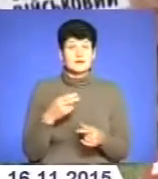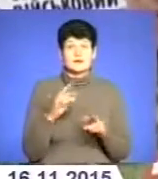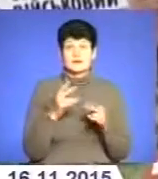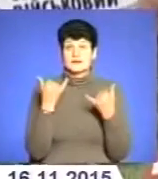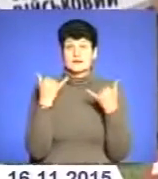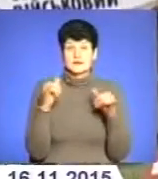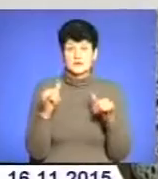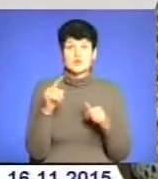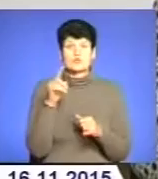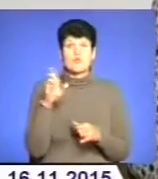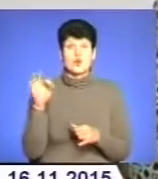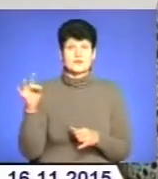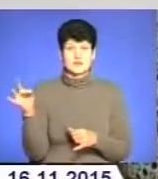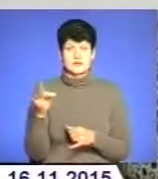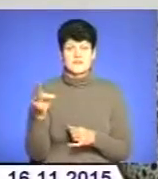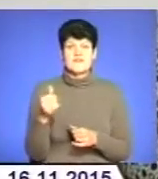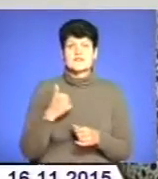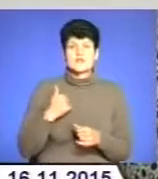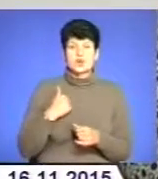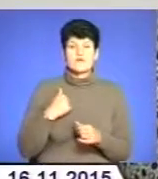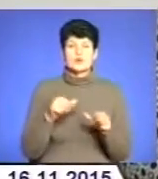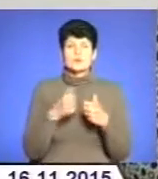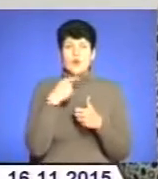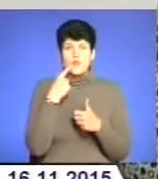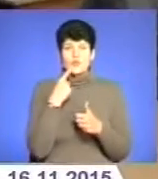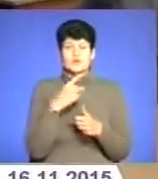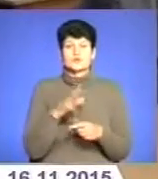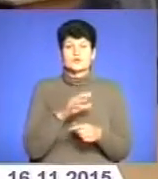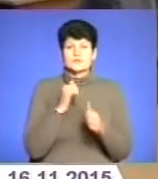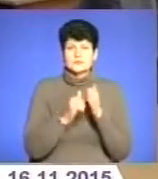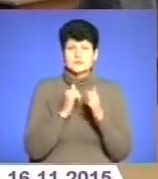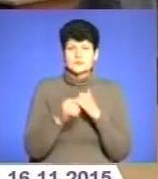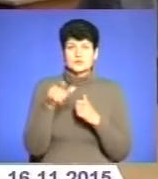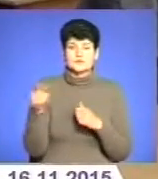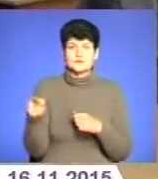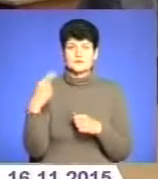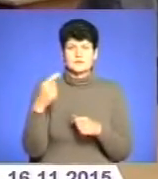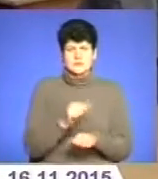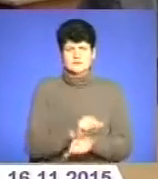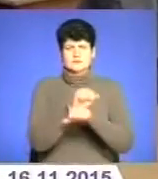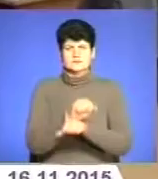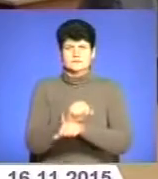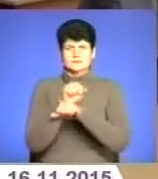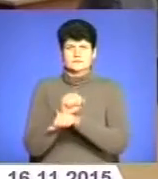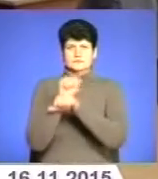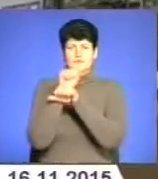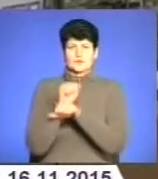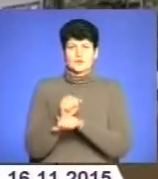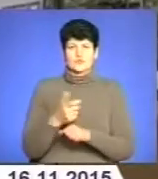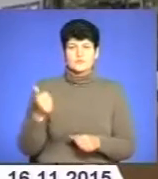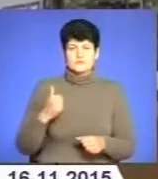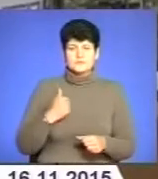Зборівському районі. Військовий комісар каже, що нерідко жителі Тернопільщини фактично саботують призов на строкову службу.